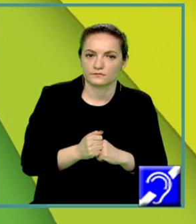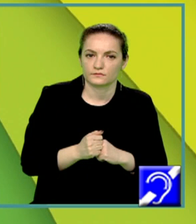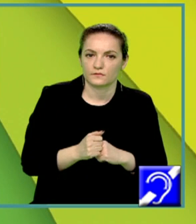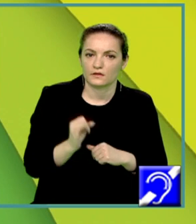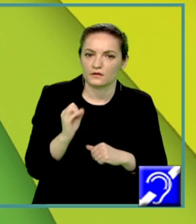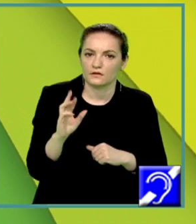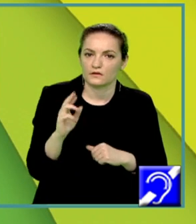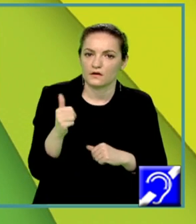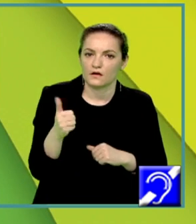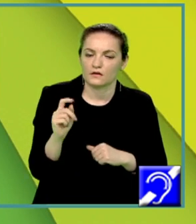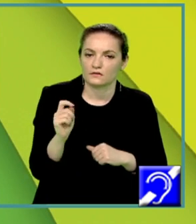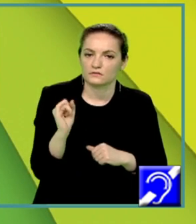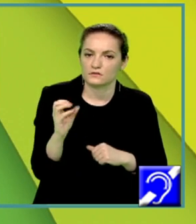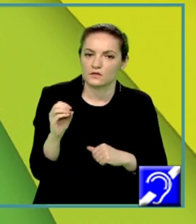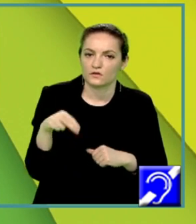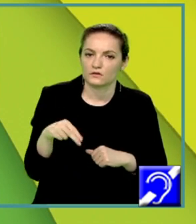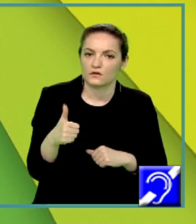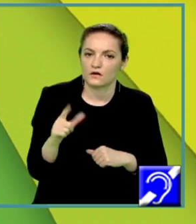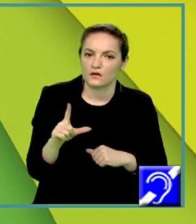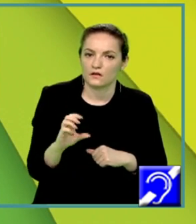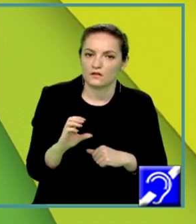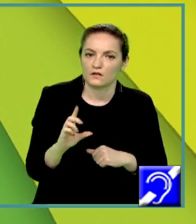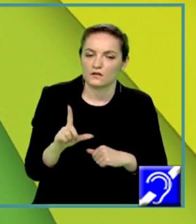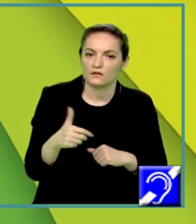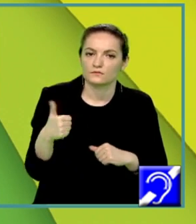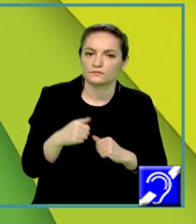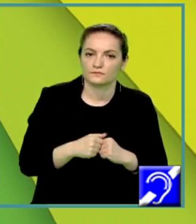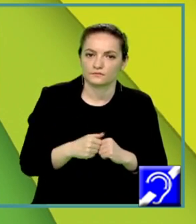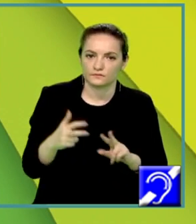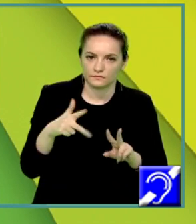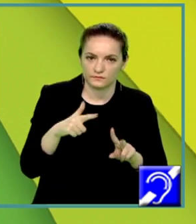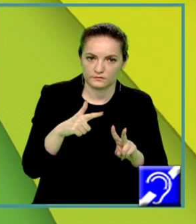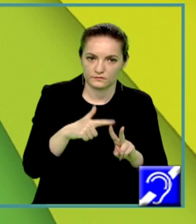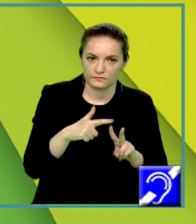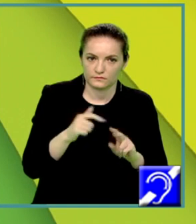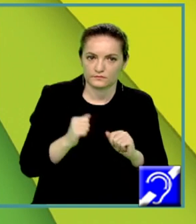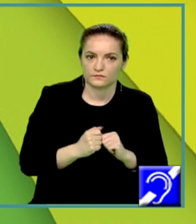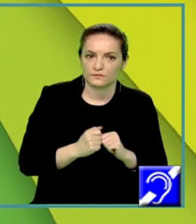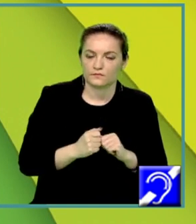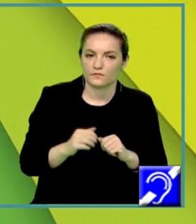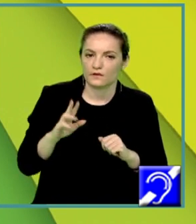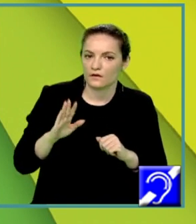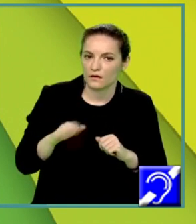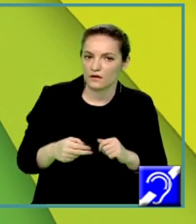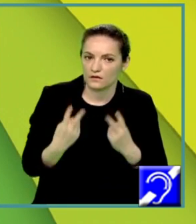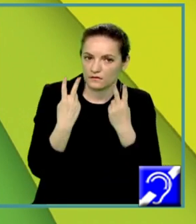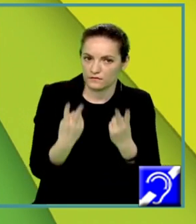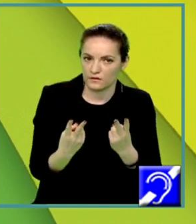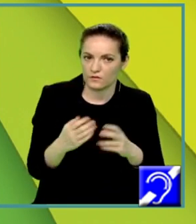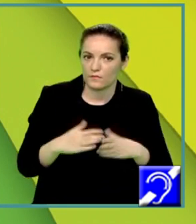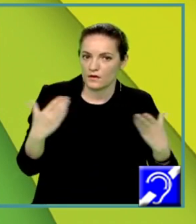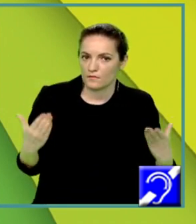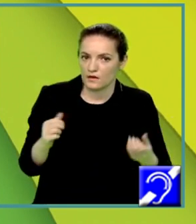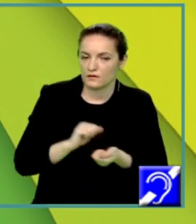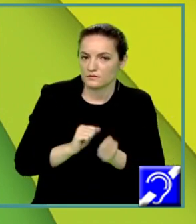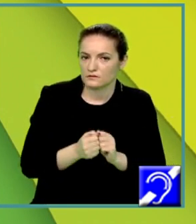irrațională. Așa cum știm, radicalul este definit pentru valori ale argumentului mai mari sau egale